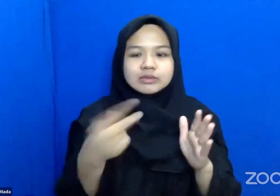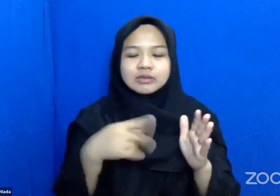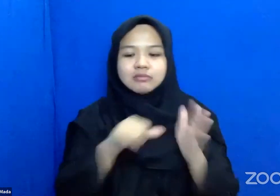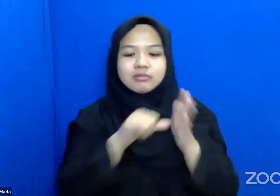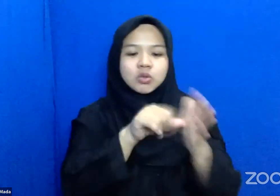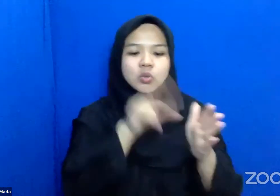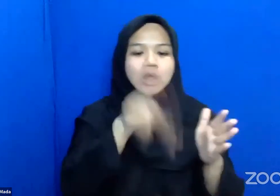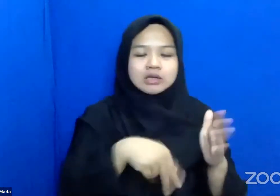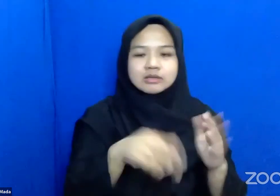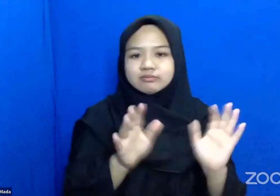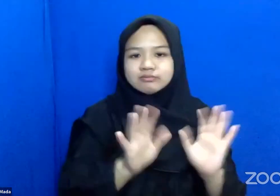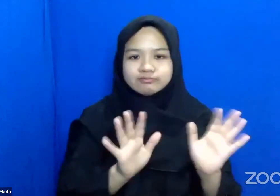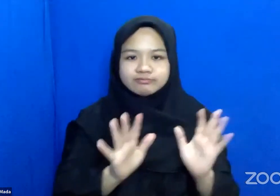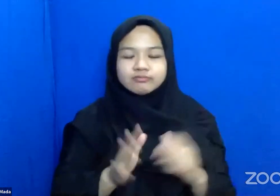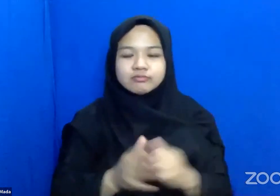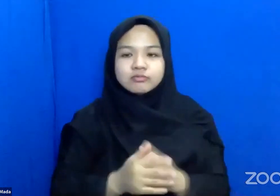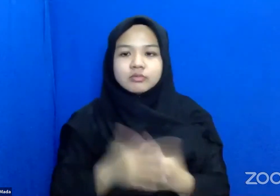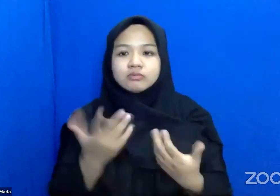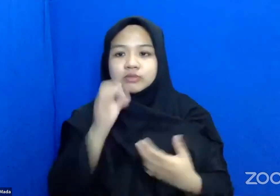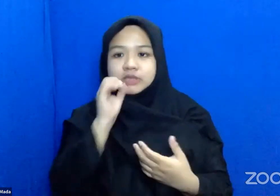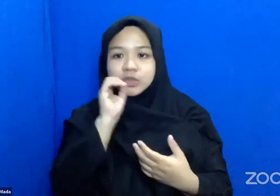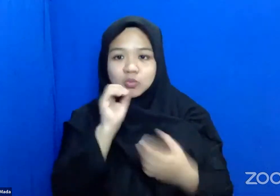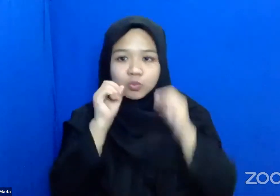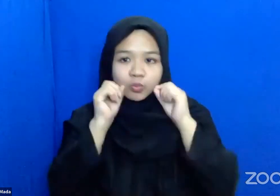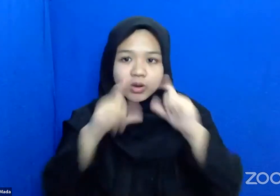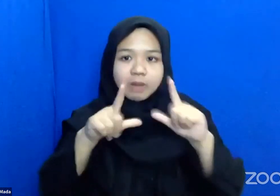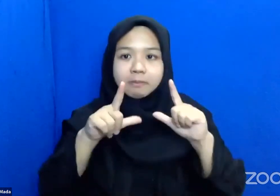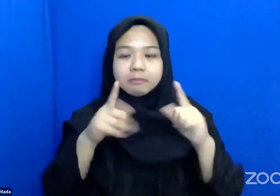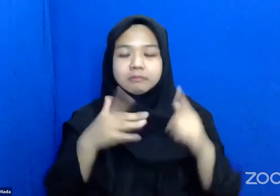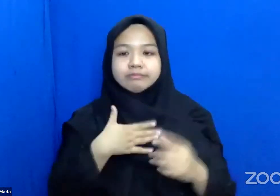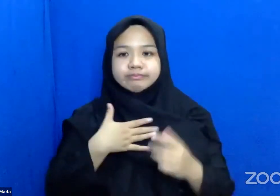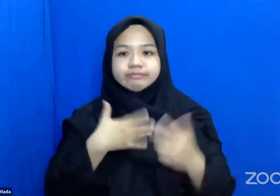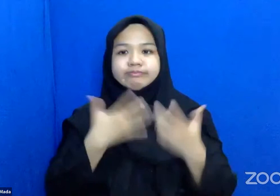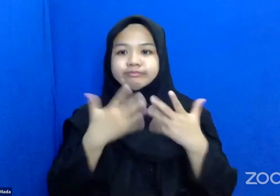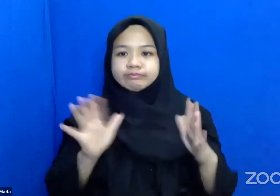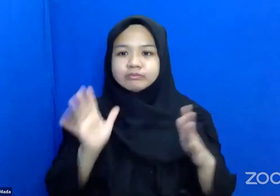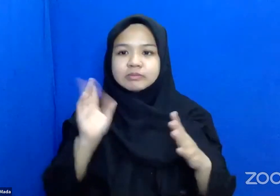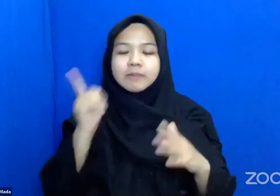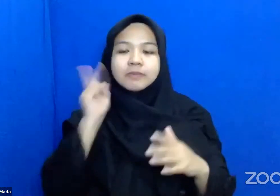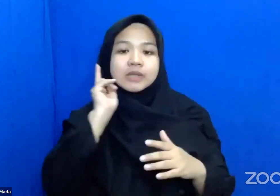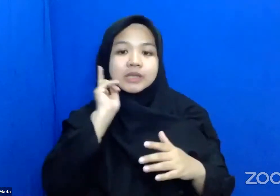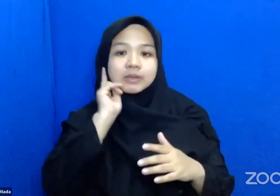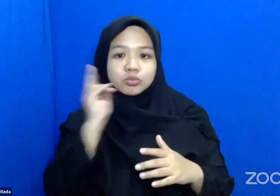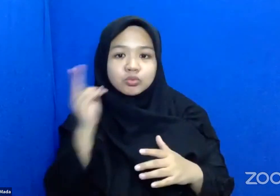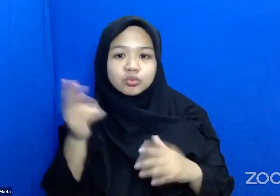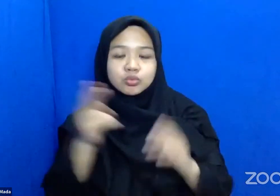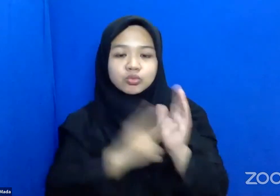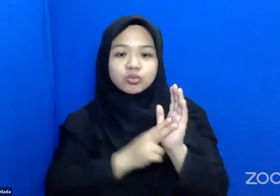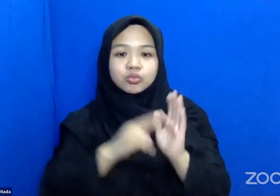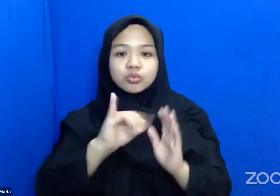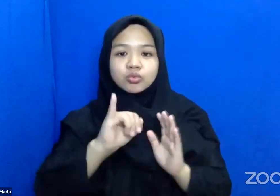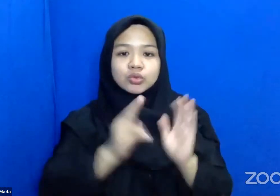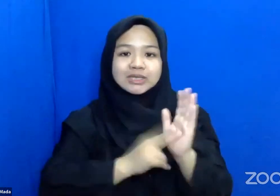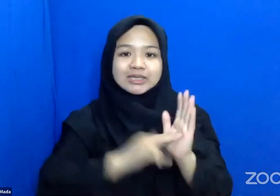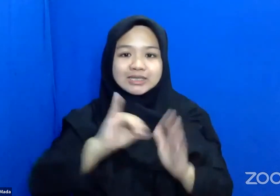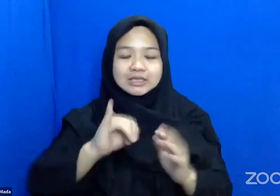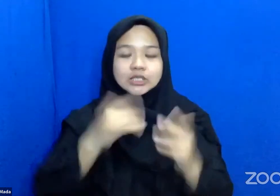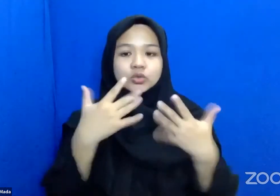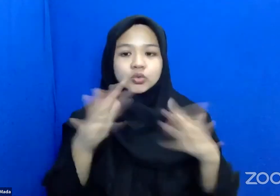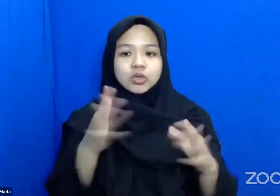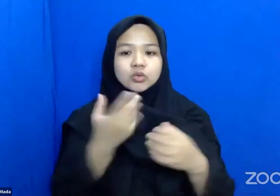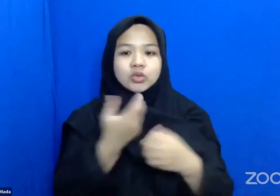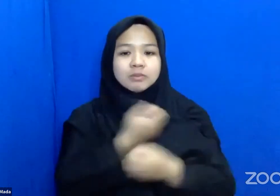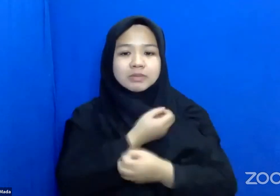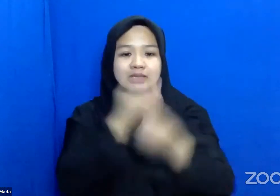Mungkin Seperti Itu Jawabannya Dari Saya Karena Ini Dari Ibu Ibu Nini Suarni Sudah Menjelaskan